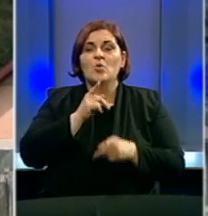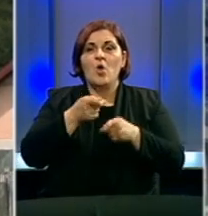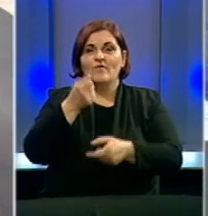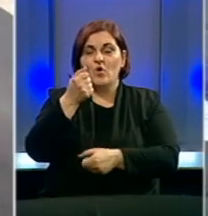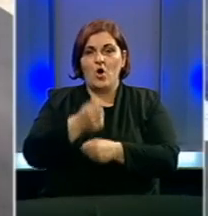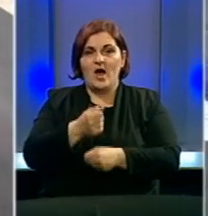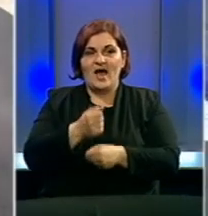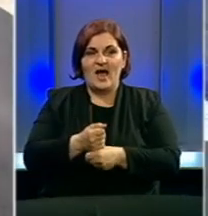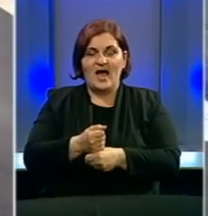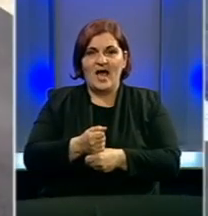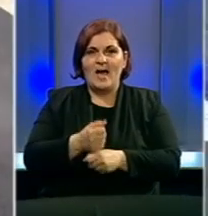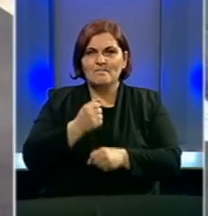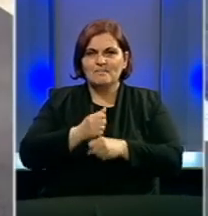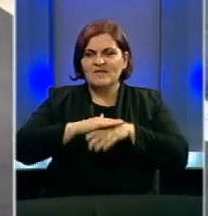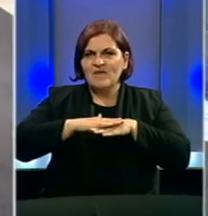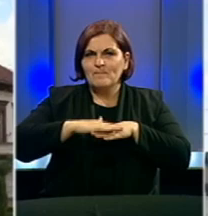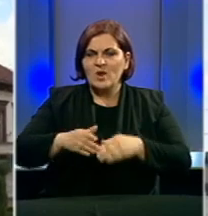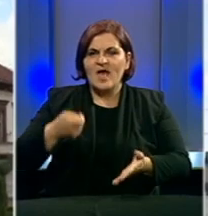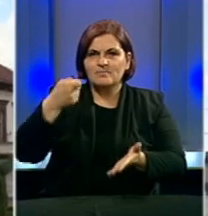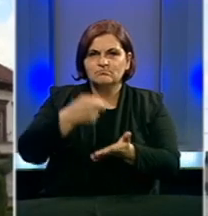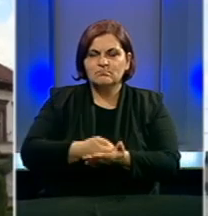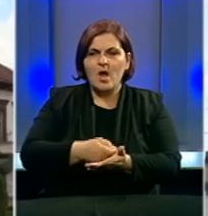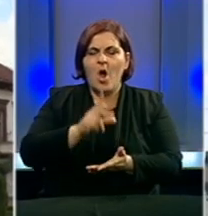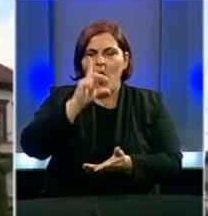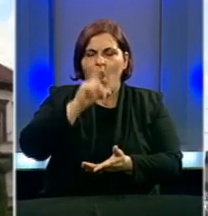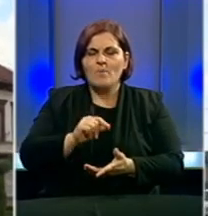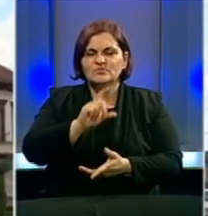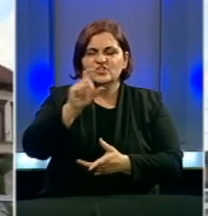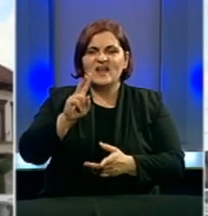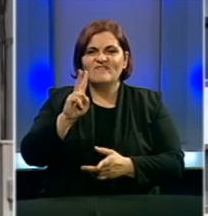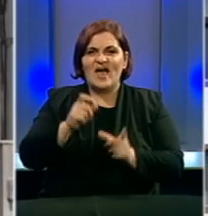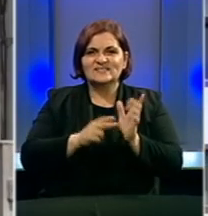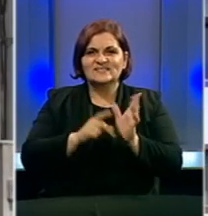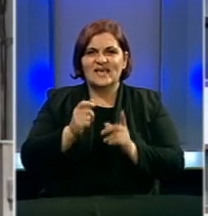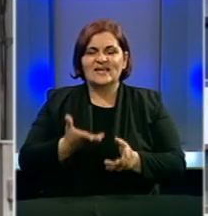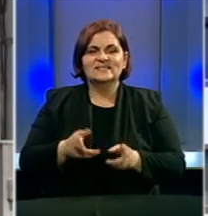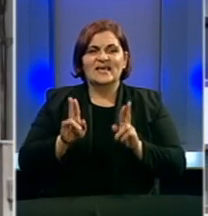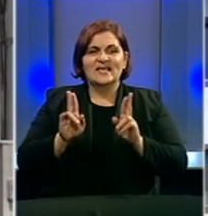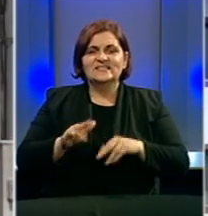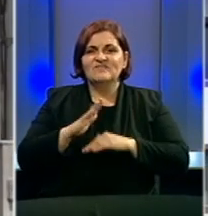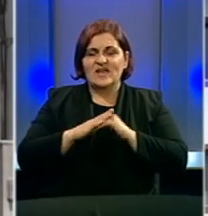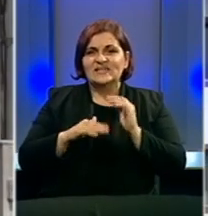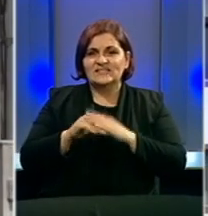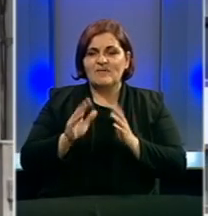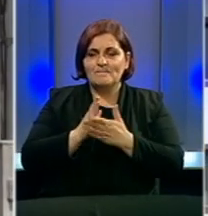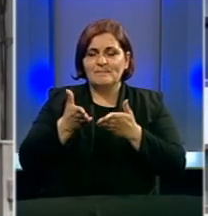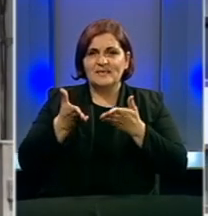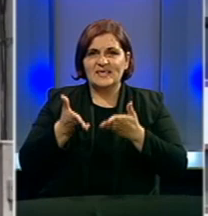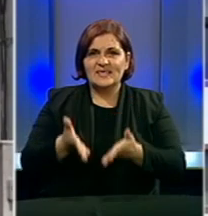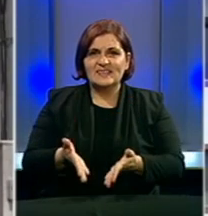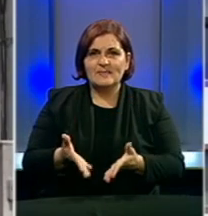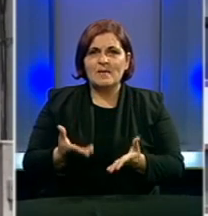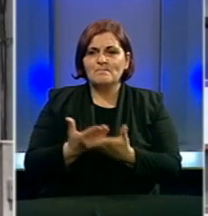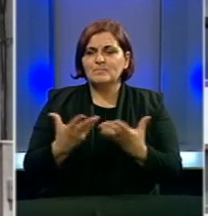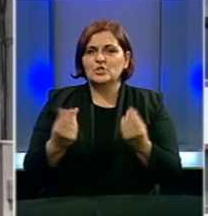rade. Izgradnju puteva je finansirala opština Vlasenica. Zaista je zadovoljstvo da nas biti ovdje podeliti razo o